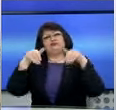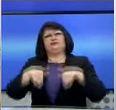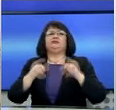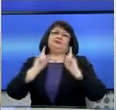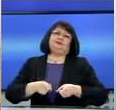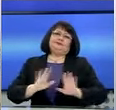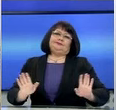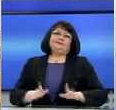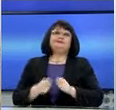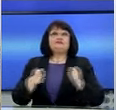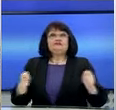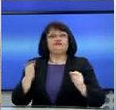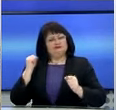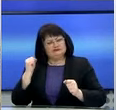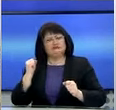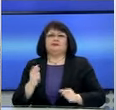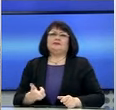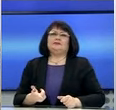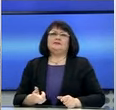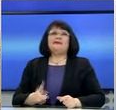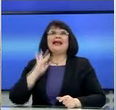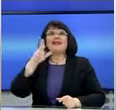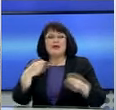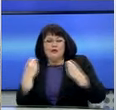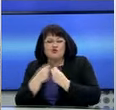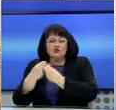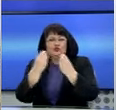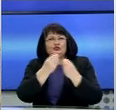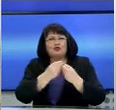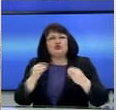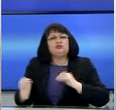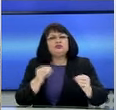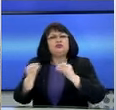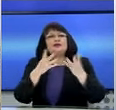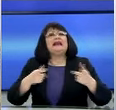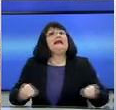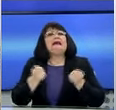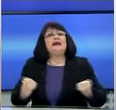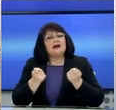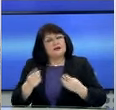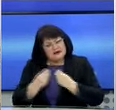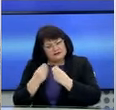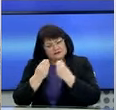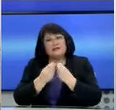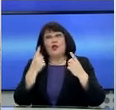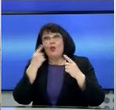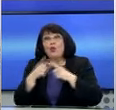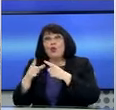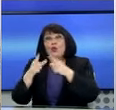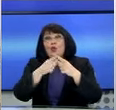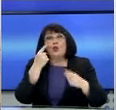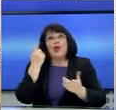Μέτρα δυναμικά. Εργαλεία που προσαρμόζονται διαρκώς στη νέα δεδομένα σε κάθε εξέλιξη. Μέτρα που δοκιμάζονται και